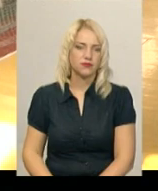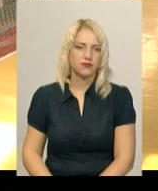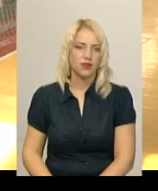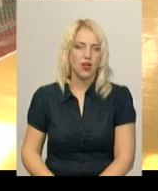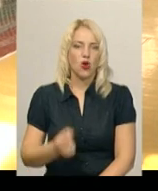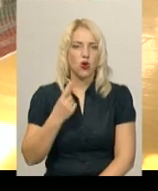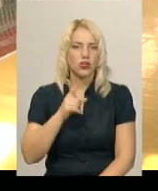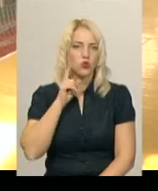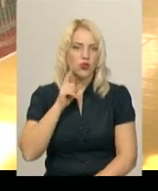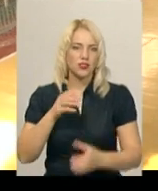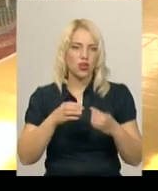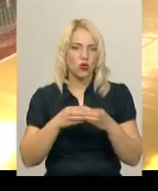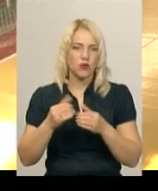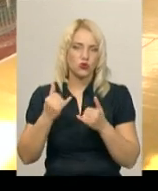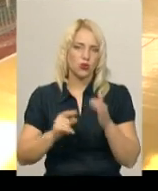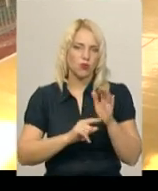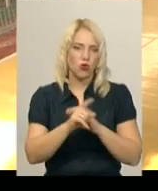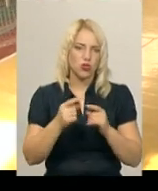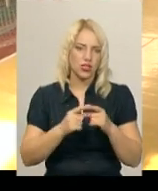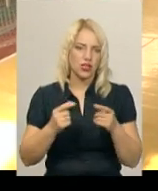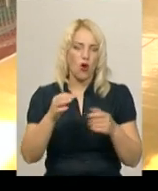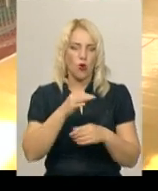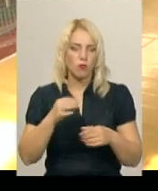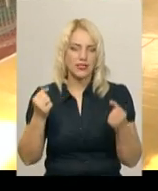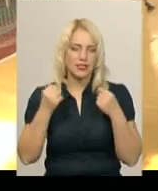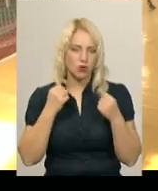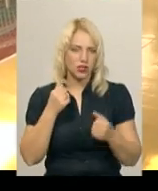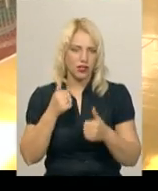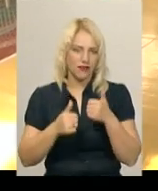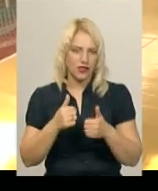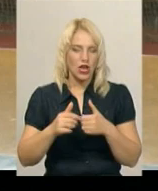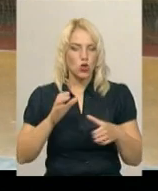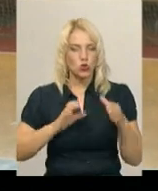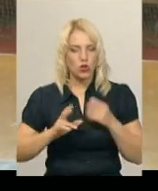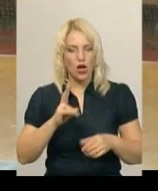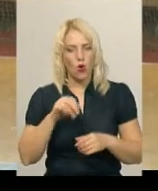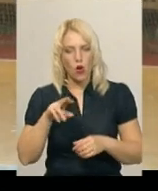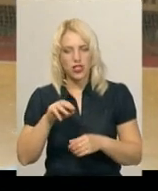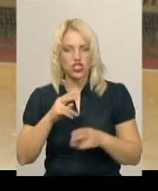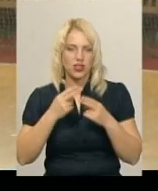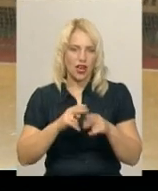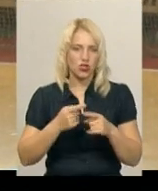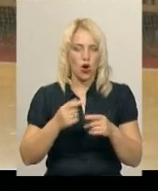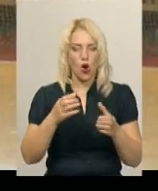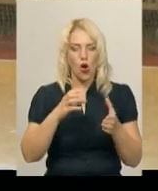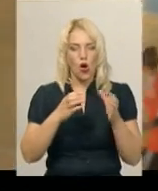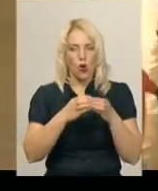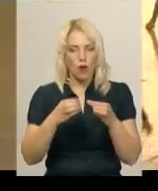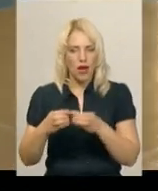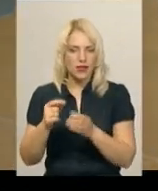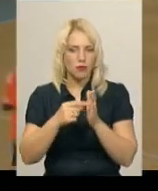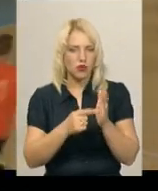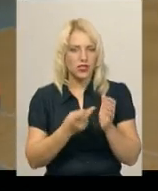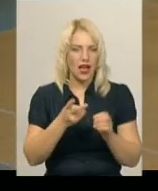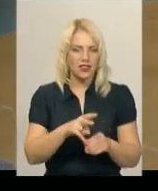11 юнацьких команд сьогодні розпочали обласні спортивні ігри студентів коледжів та технікумів. Команди, поділені на дві зони, грають у Хмельницькому та Кам